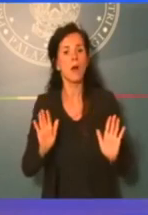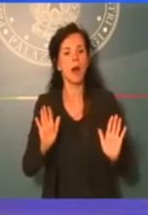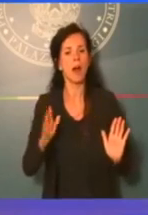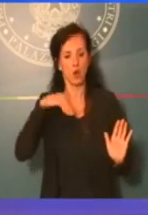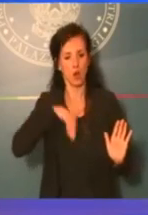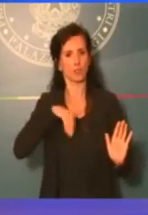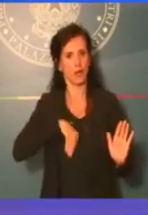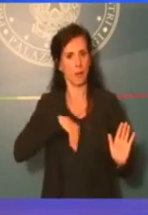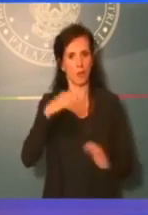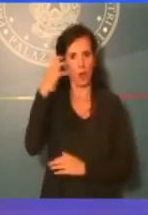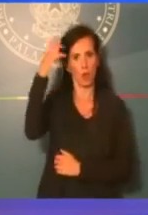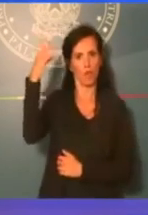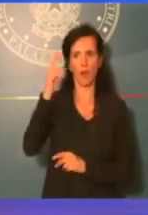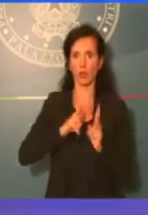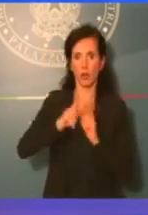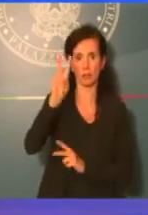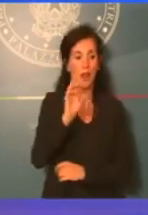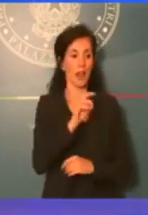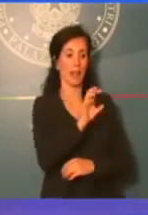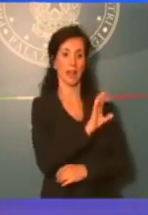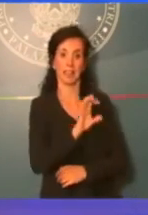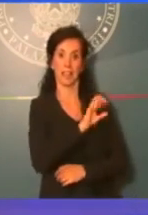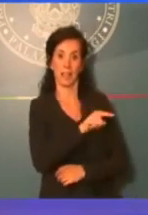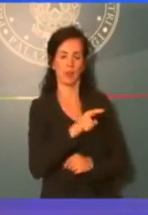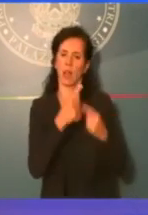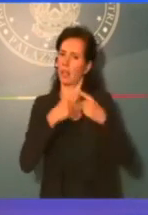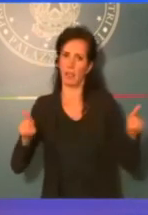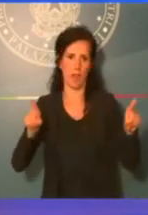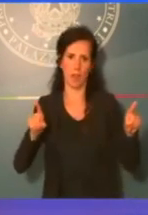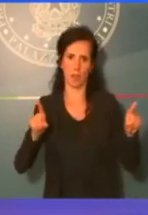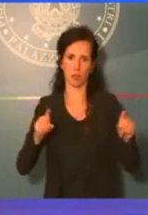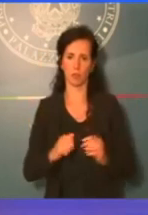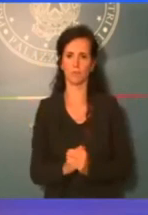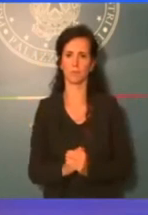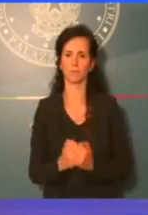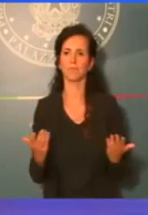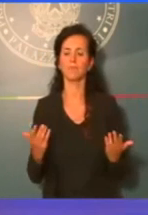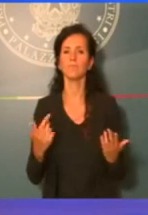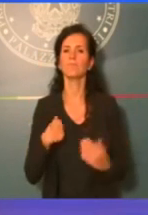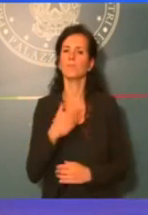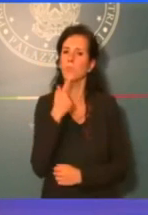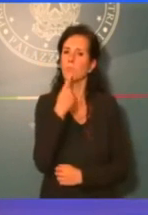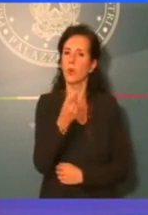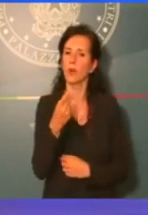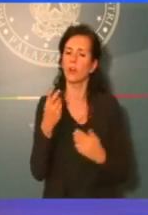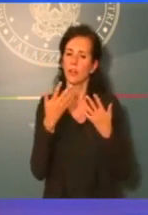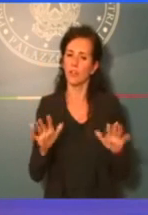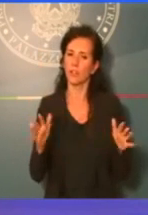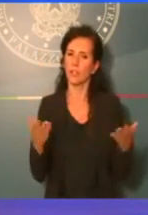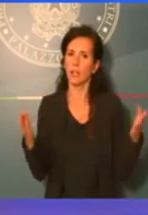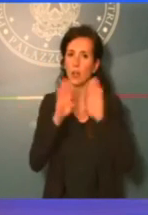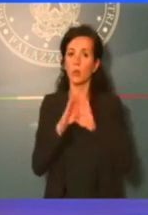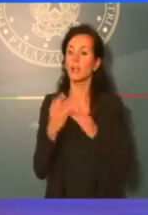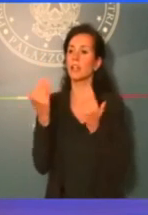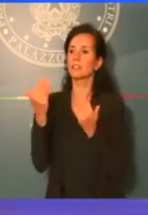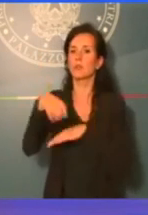Governo nazionale. governi territoriali sono mondi diversi. Frattanto, permettetemi di terminare salutando la Ministra Dadone,